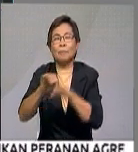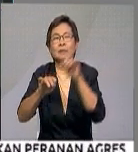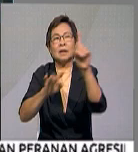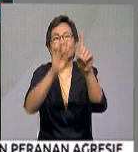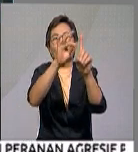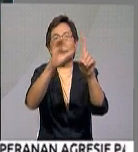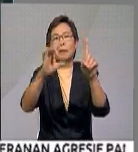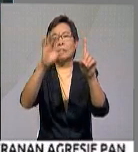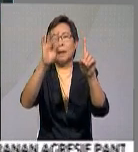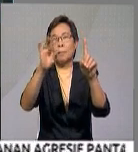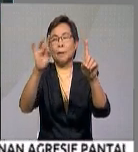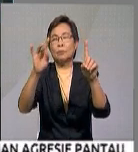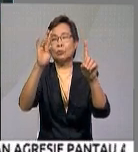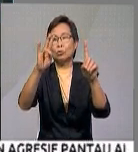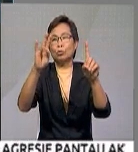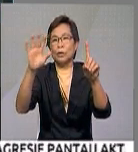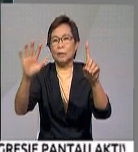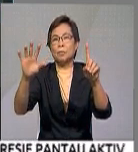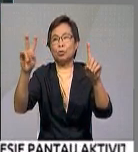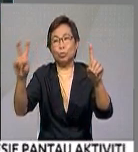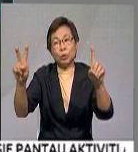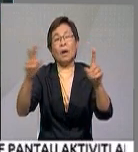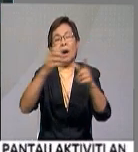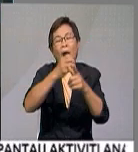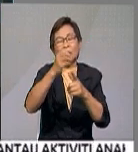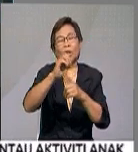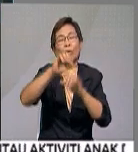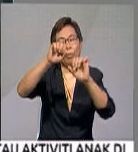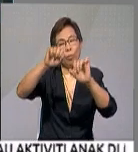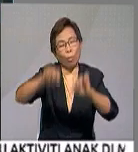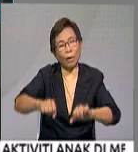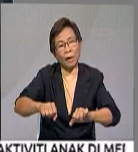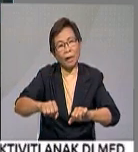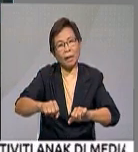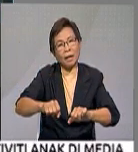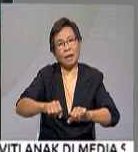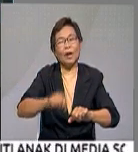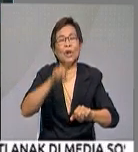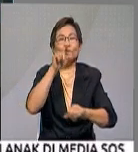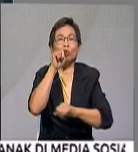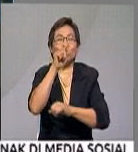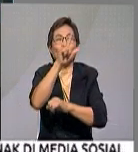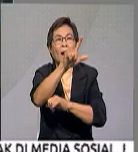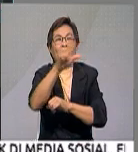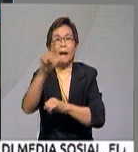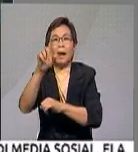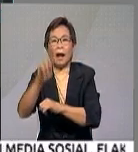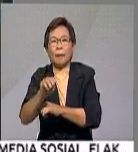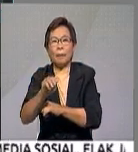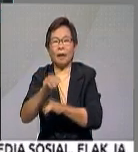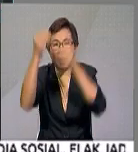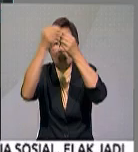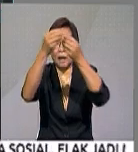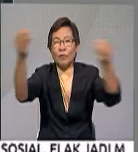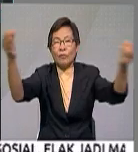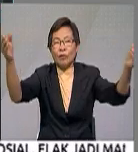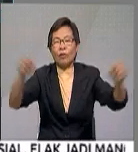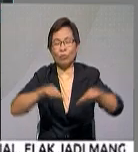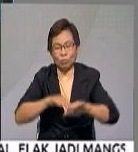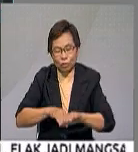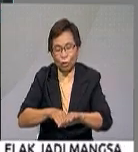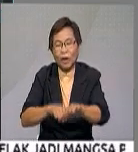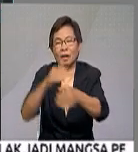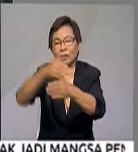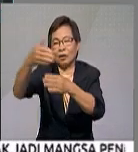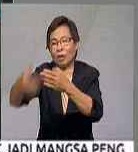-887752 atau anda juga boleh ikuti Twitter di LLM Info Trafik. Untuk itu sekian